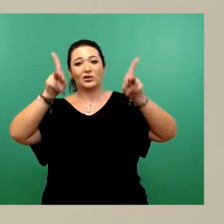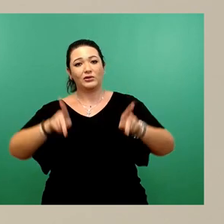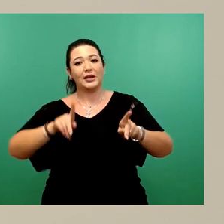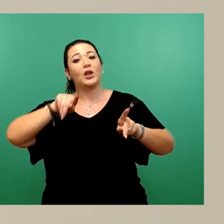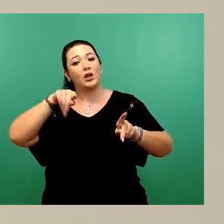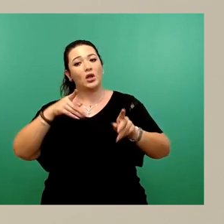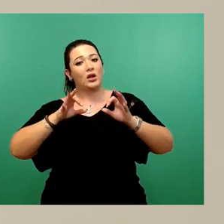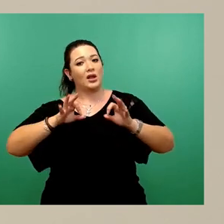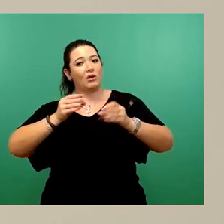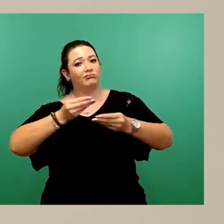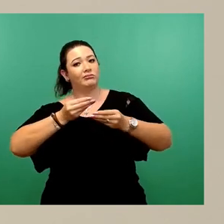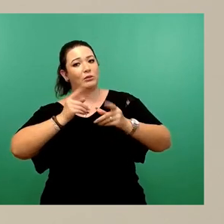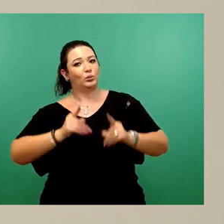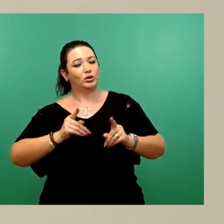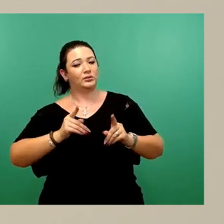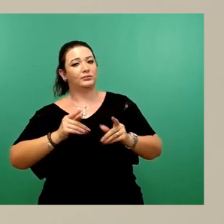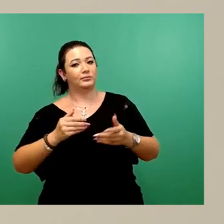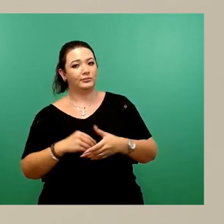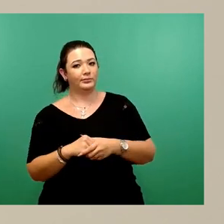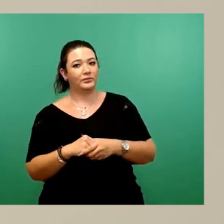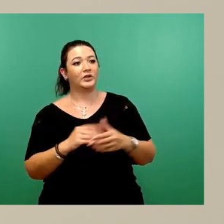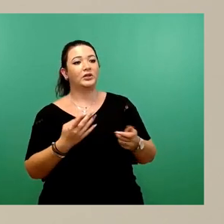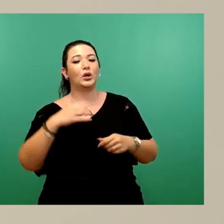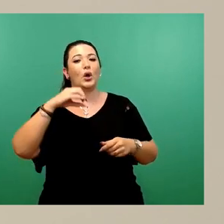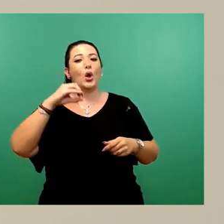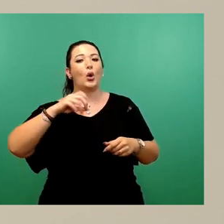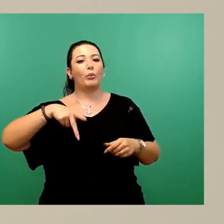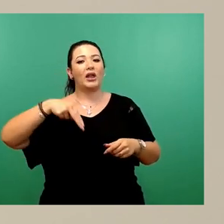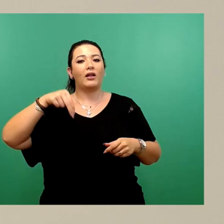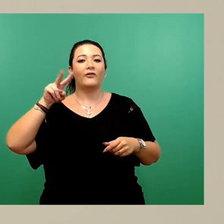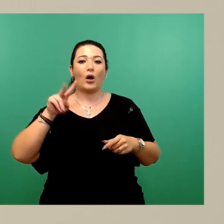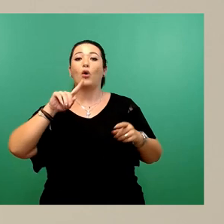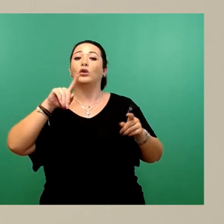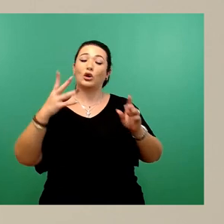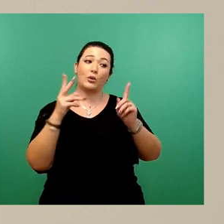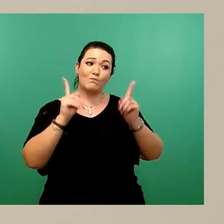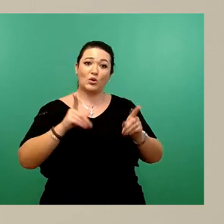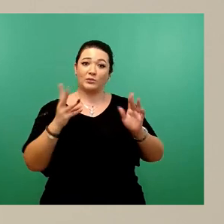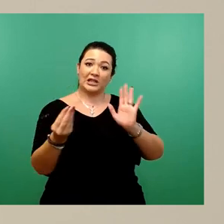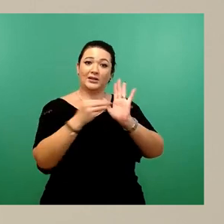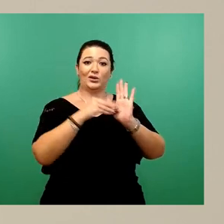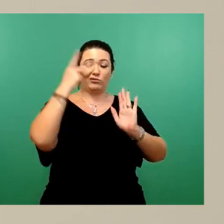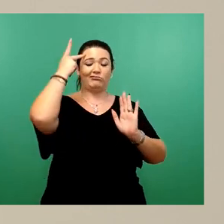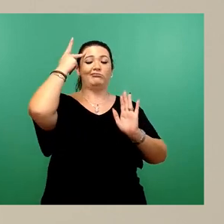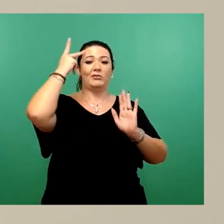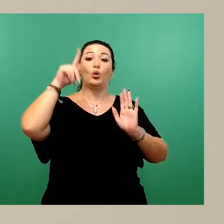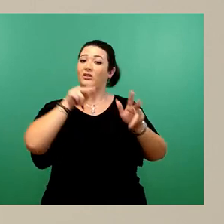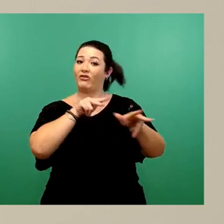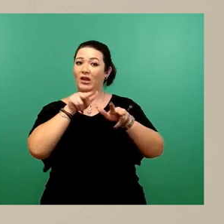Stichworte sind dort die Verbesserung der ÖPNV-Erschließung und auch natürlich das Thema Ruhunterverkehr. Auch hierzu